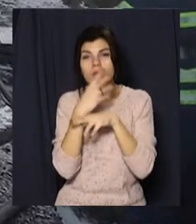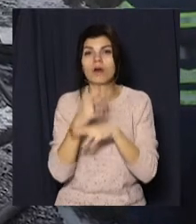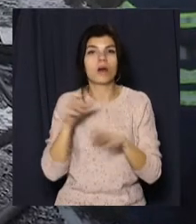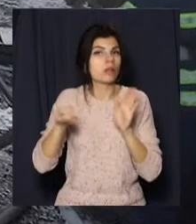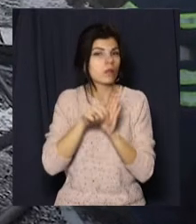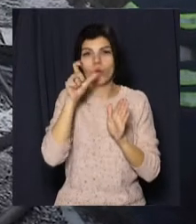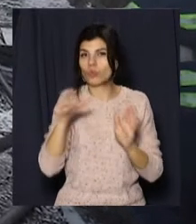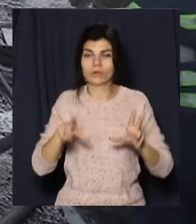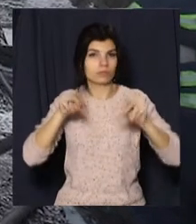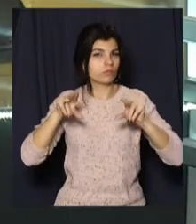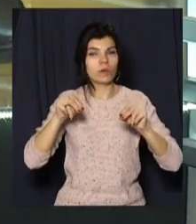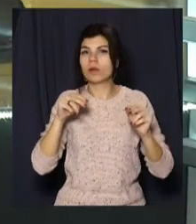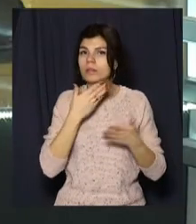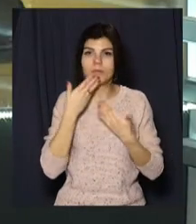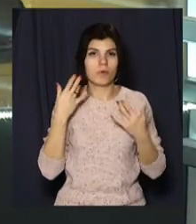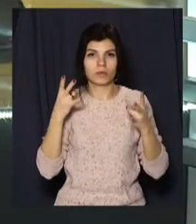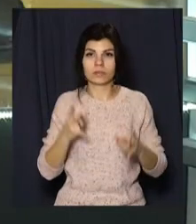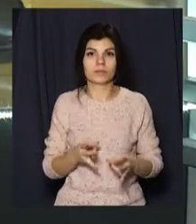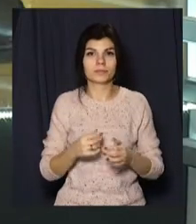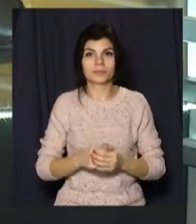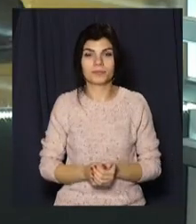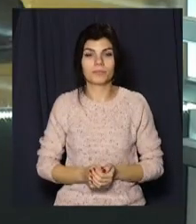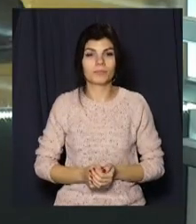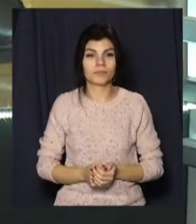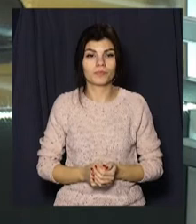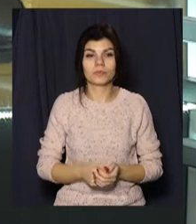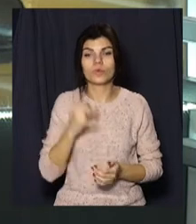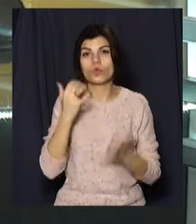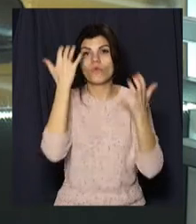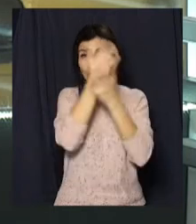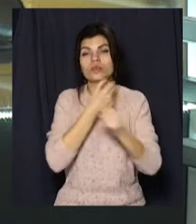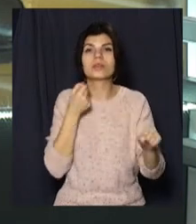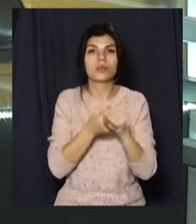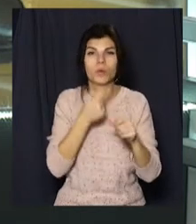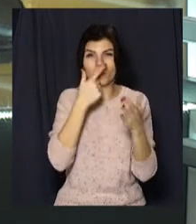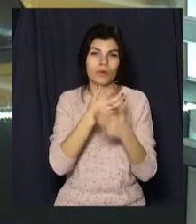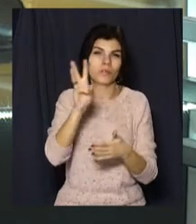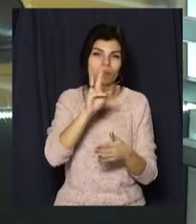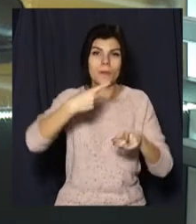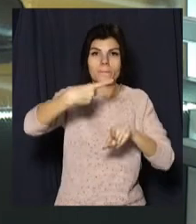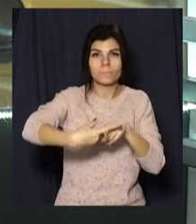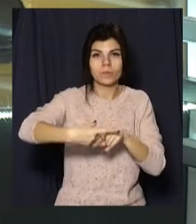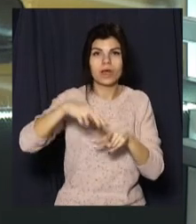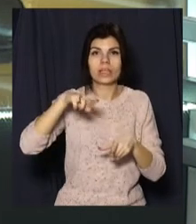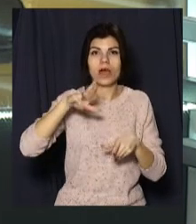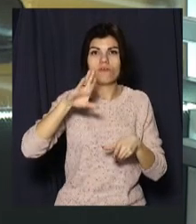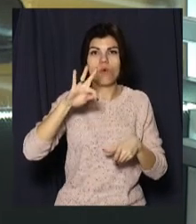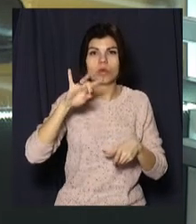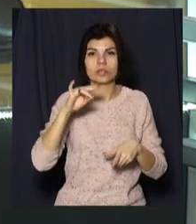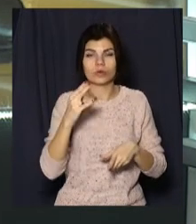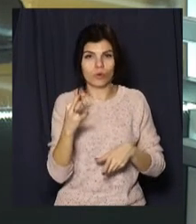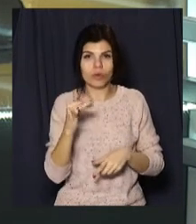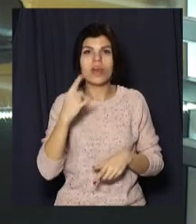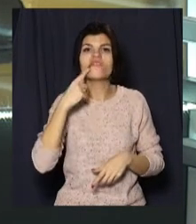Обійшлося без загиблих. Нічне ДТП у Дніпрі. Вночі майже о третій на перехресті проспекту Яворницького та